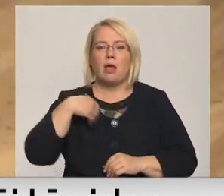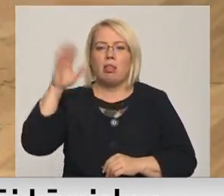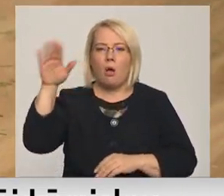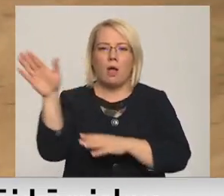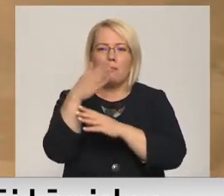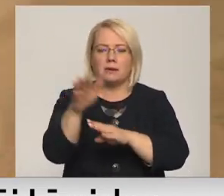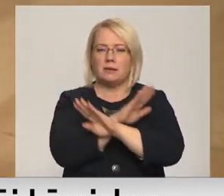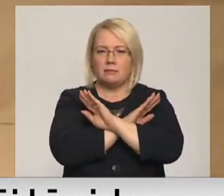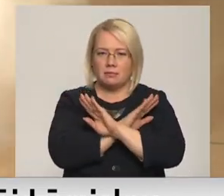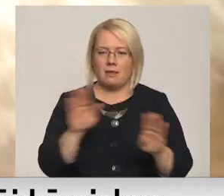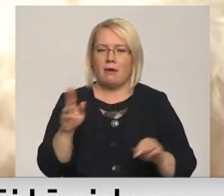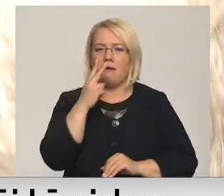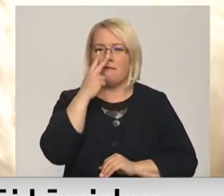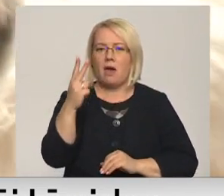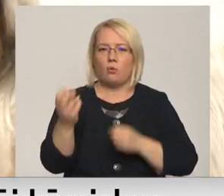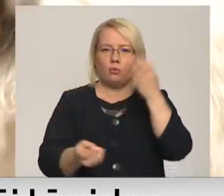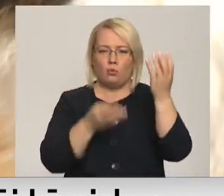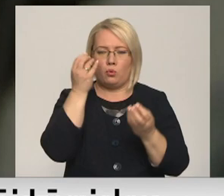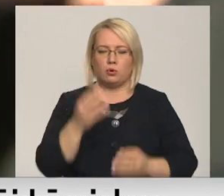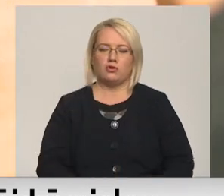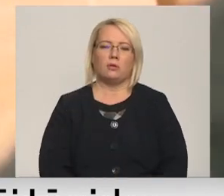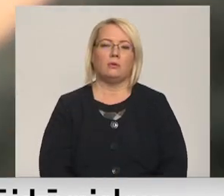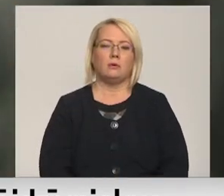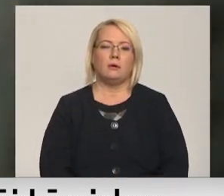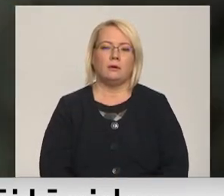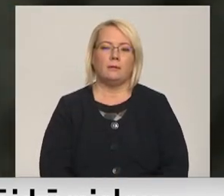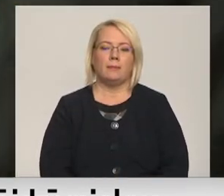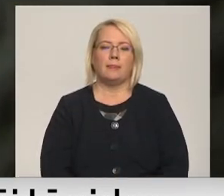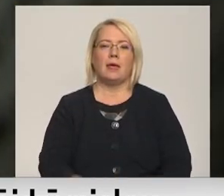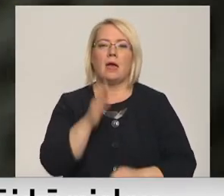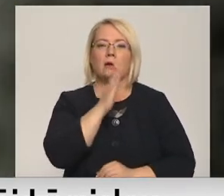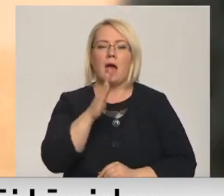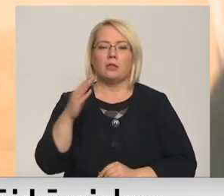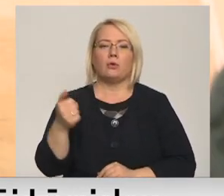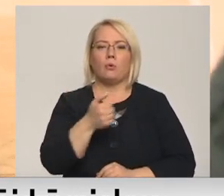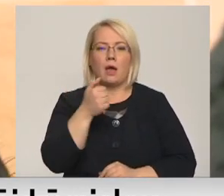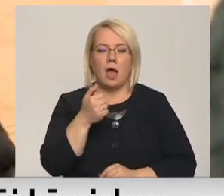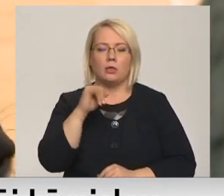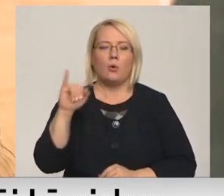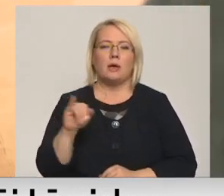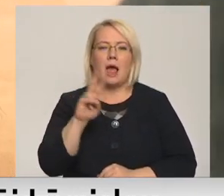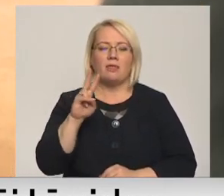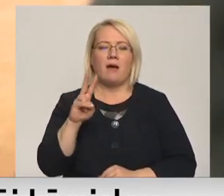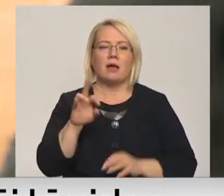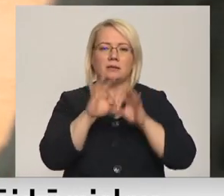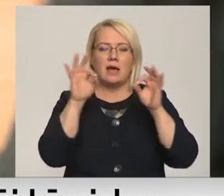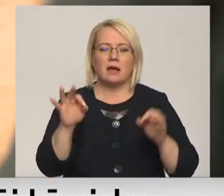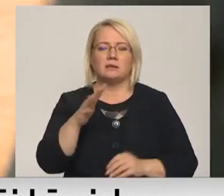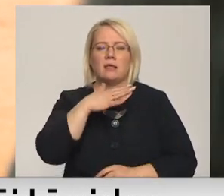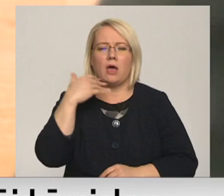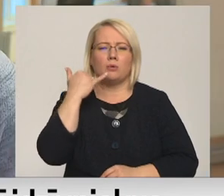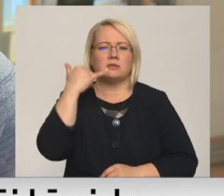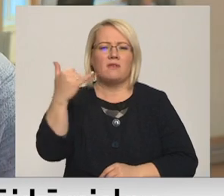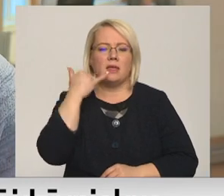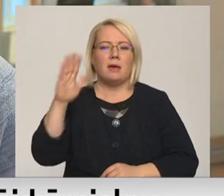ārā kopīgi vērot uguņošanu. Katru gadu janvāris sākās ar daudz zvaniem dienām un visiem tā